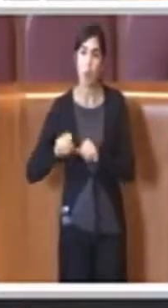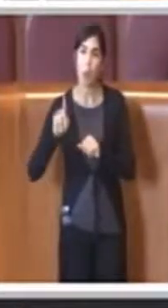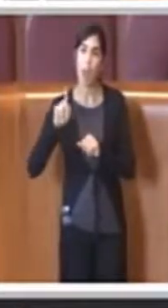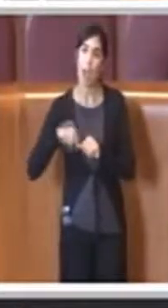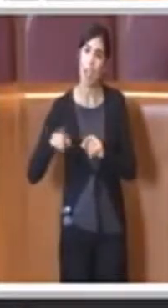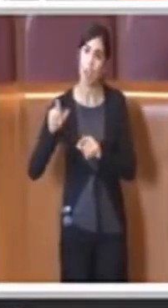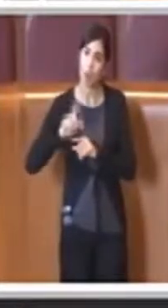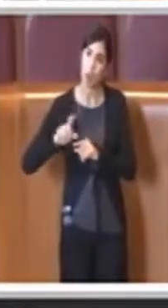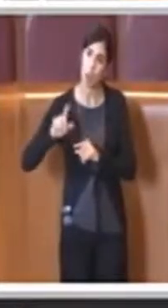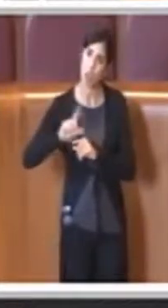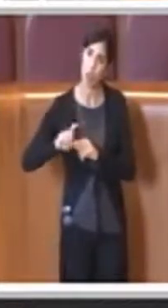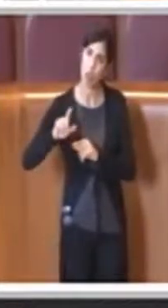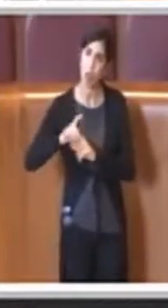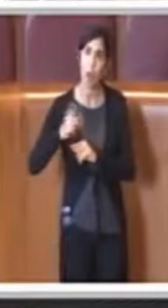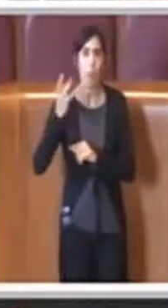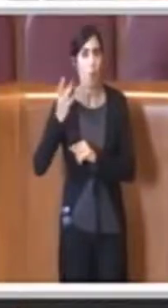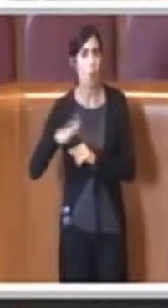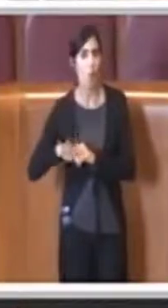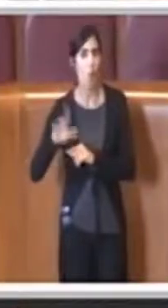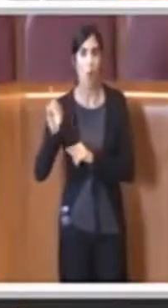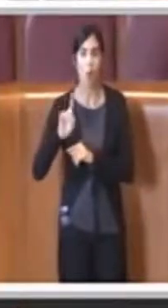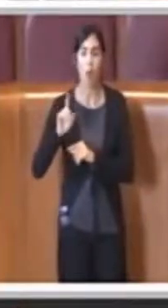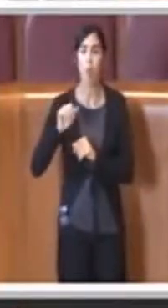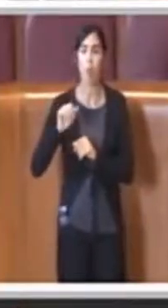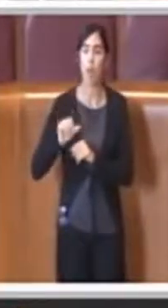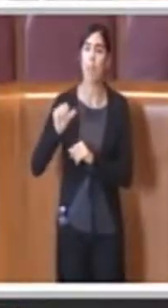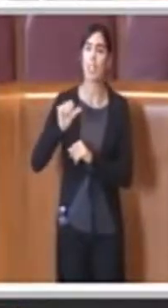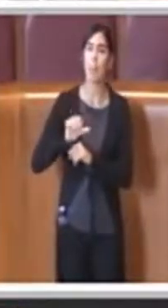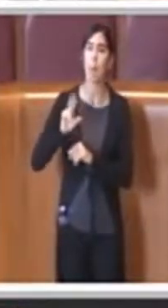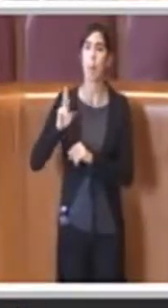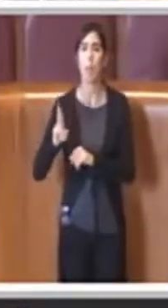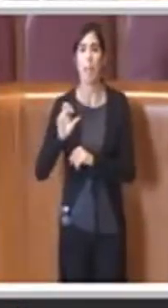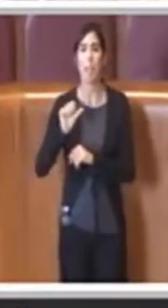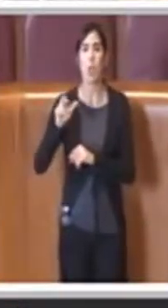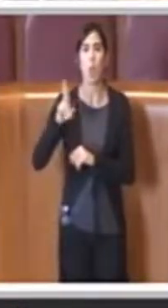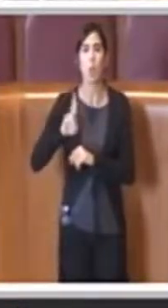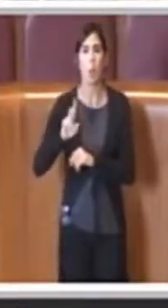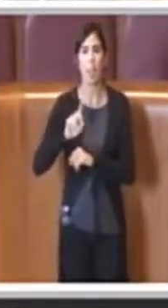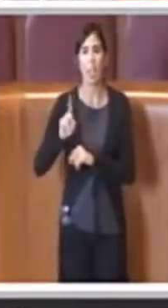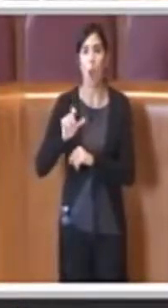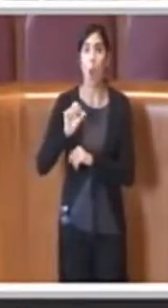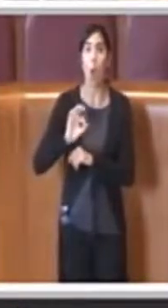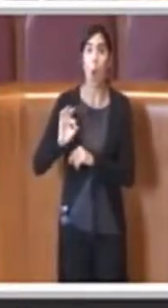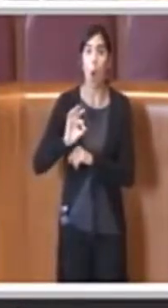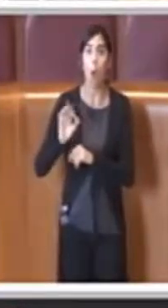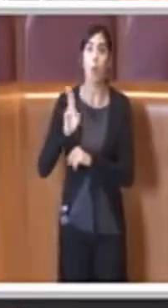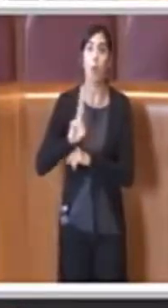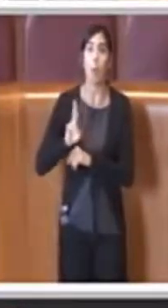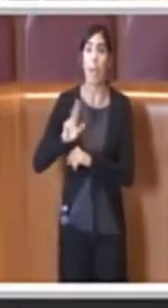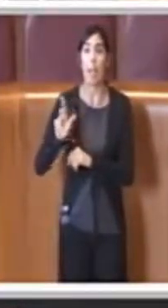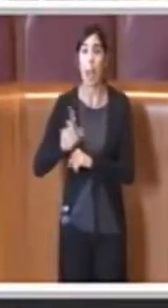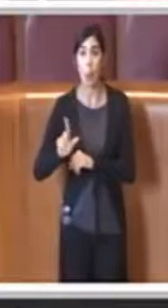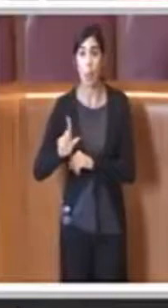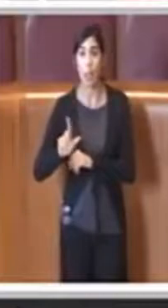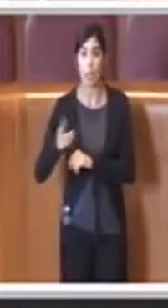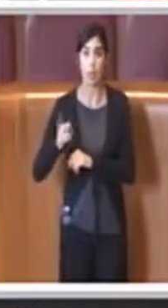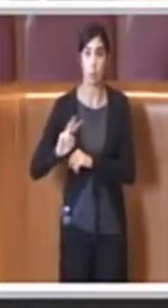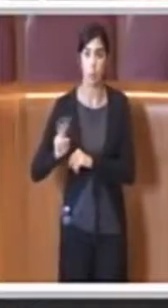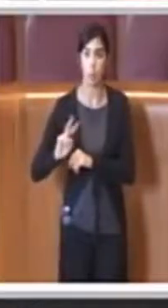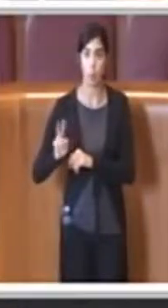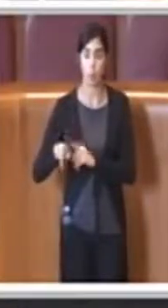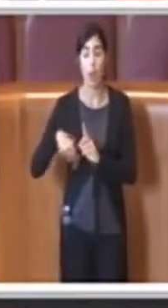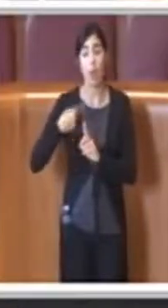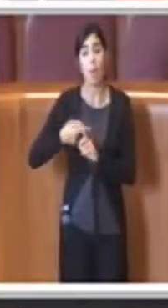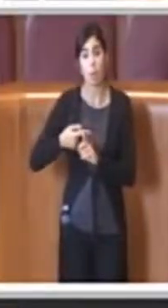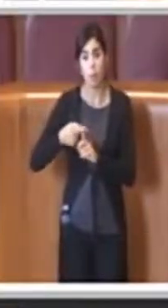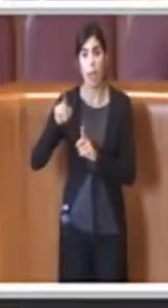consecutivi, quindi non solo una domenica, ma anche un sabato, una domenica o una domenica o lunedì, e si è anche